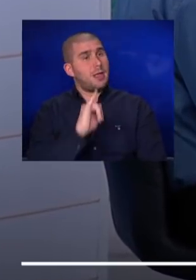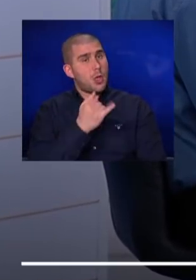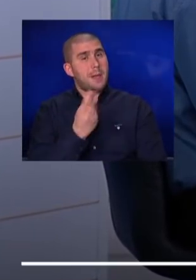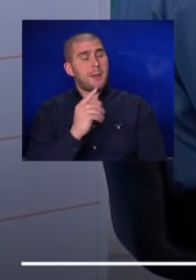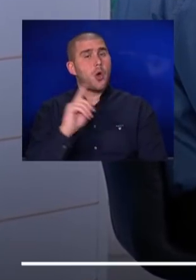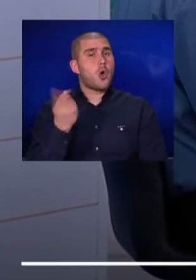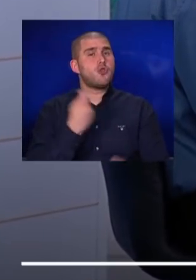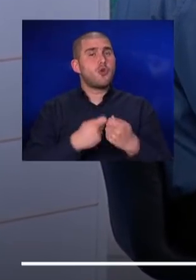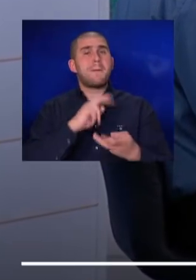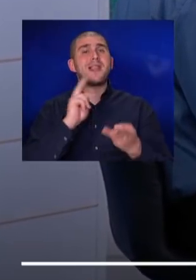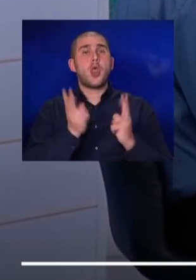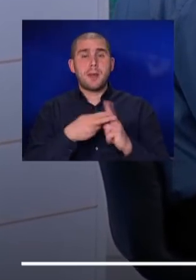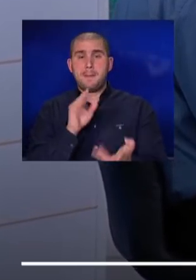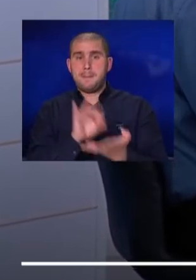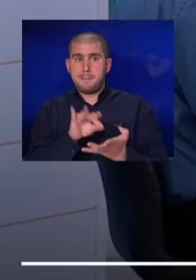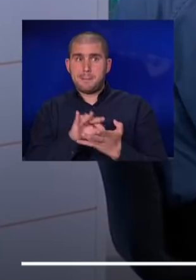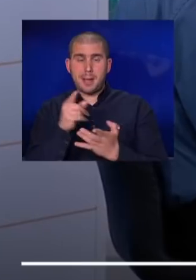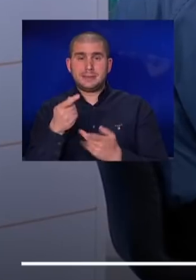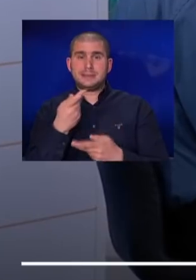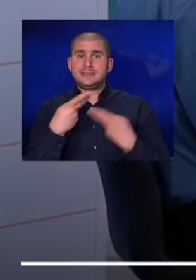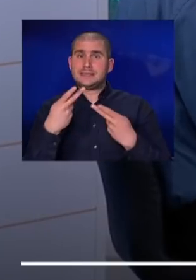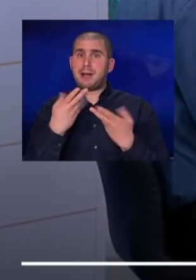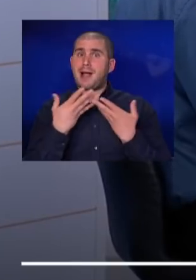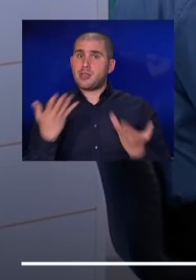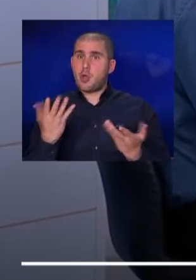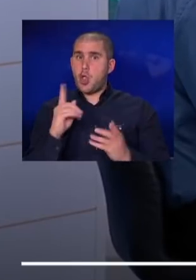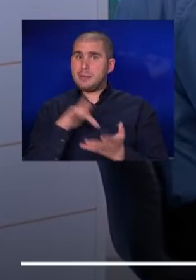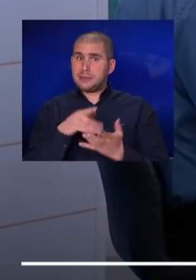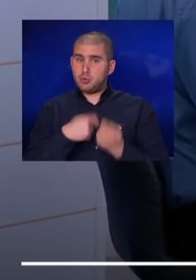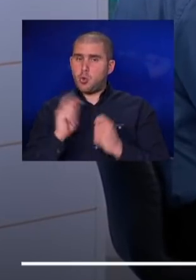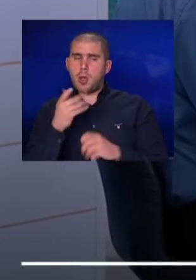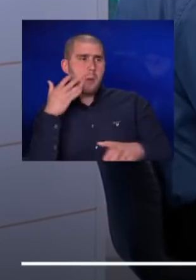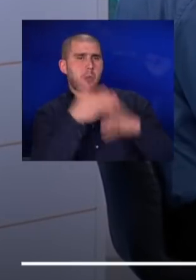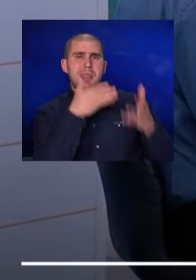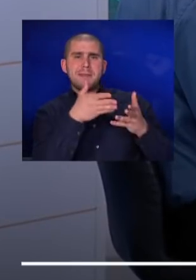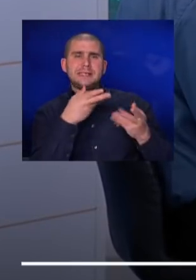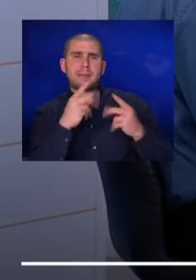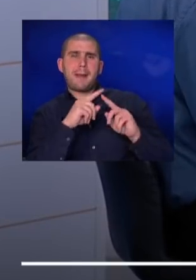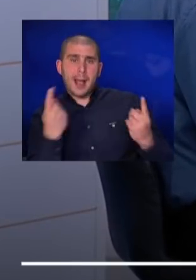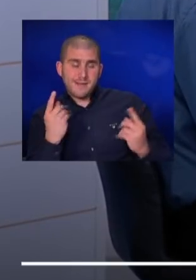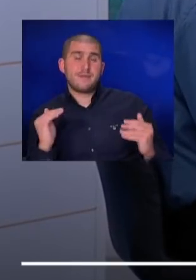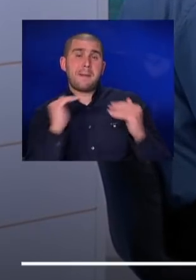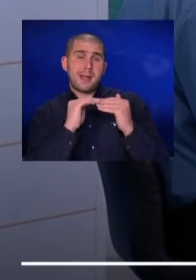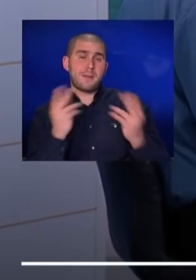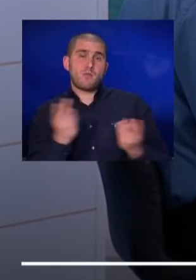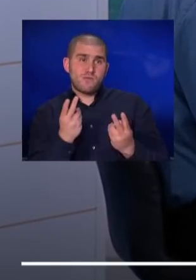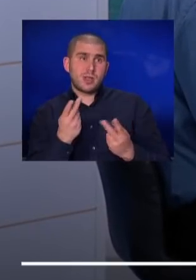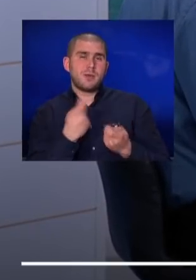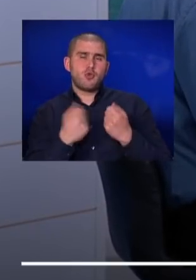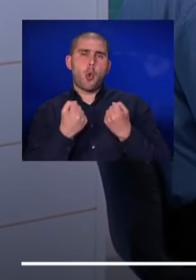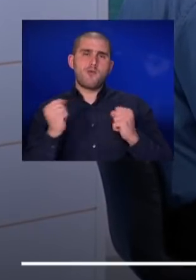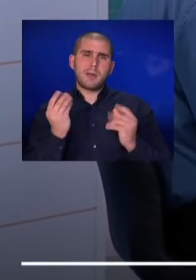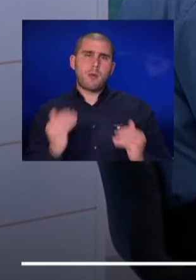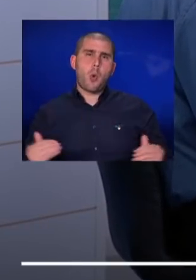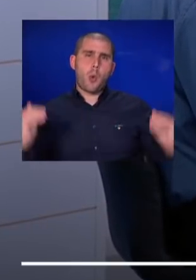כל השוק הבינלאומי, ברגע שכזה ספק גדול נהדר מהשוק, כולם פונים לספקים האחרים, ובהתאם לזה, בשוק חופשי, המחירים